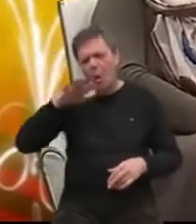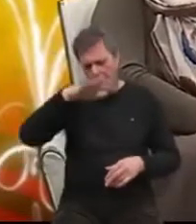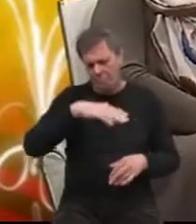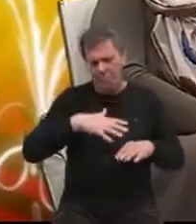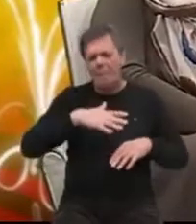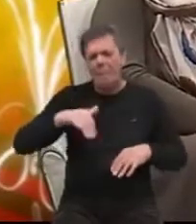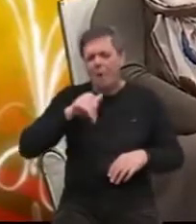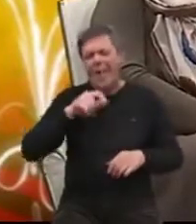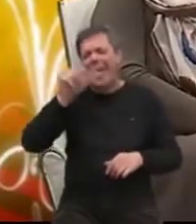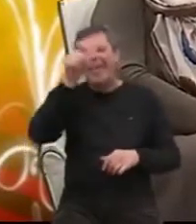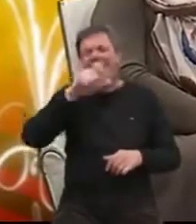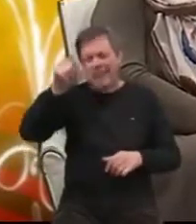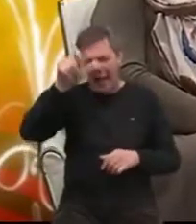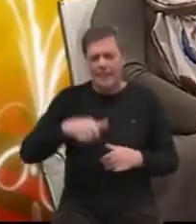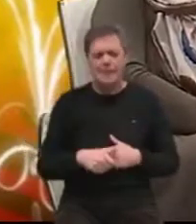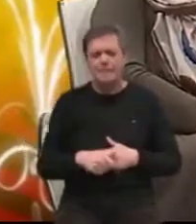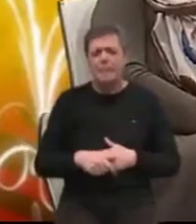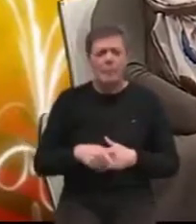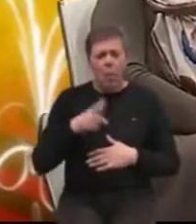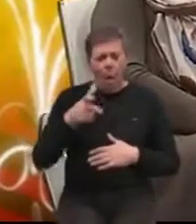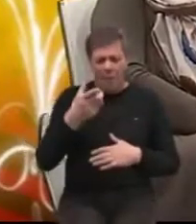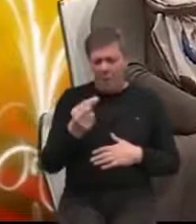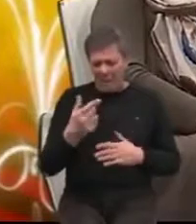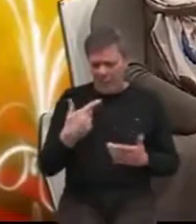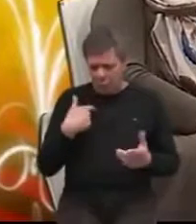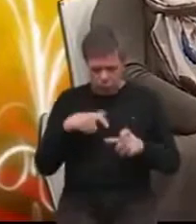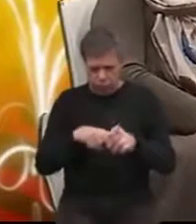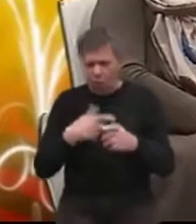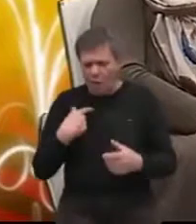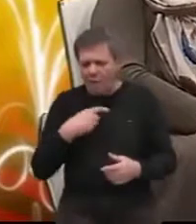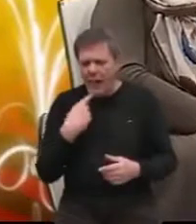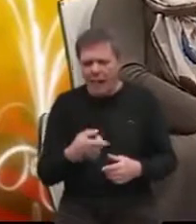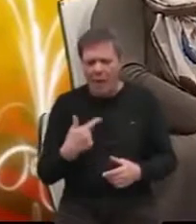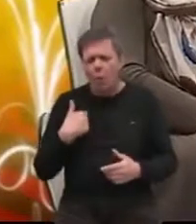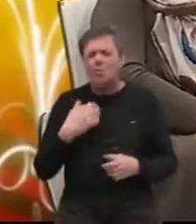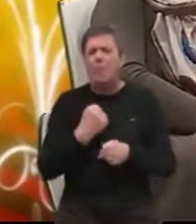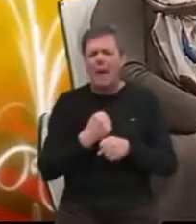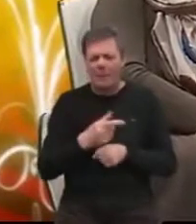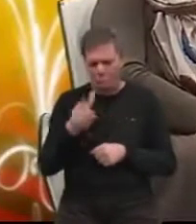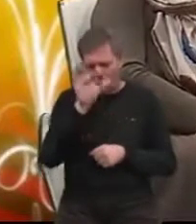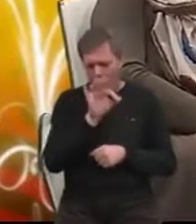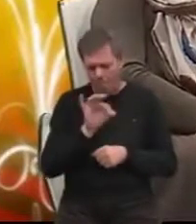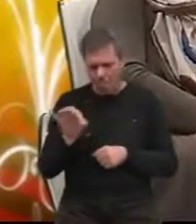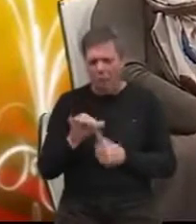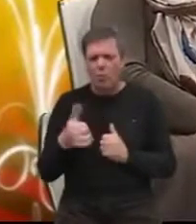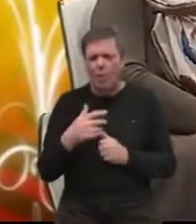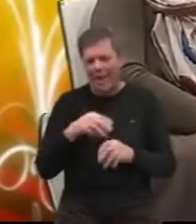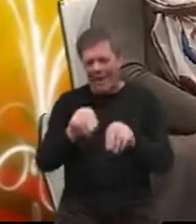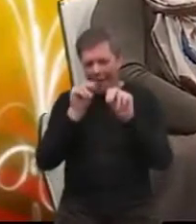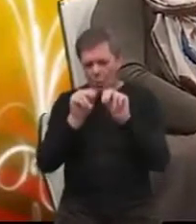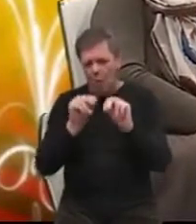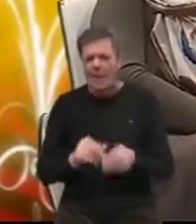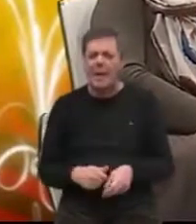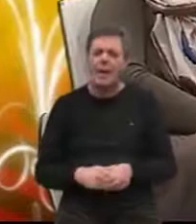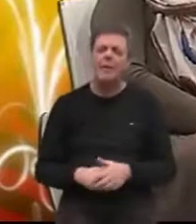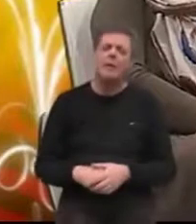i Istre. Spod toga su ovi partneri koje sam navjela. Ono što smo mi napravili u tom projektu je edukacija,